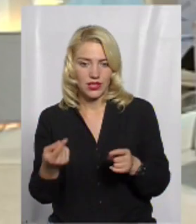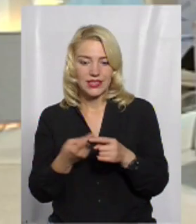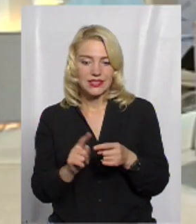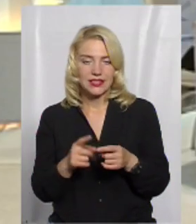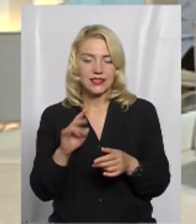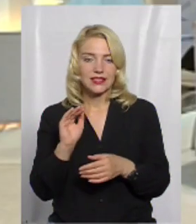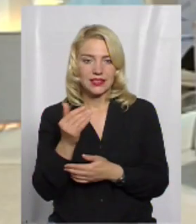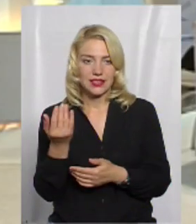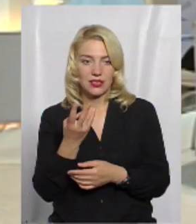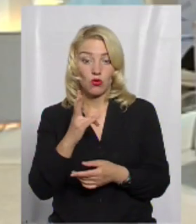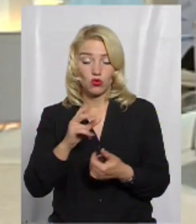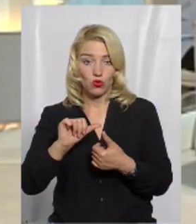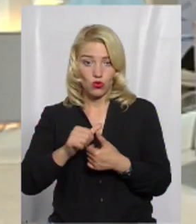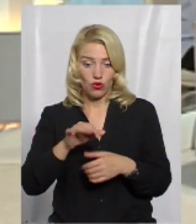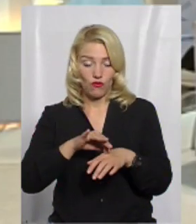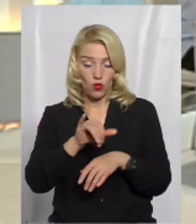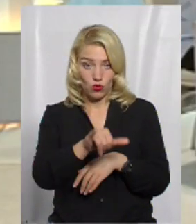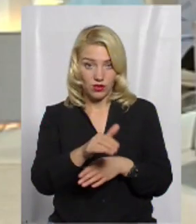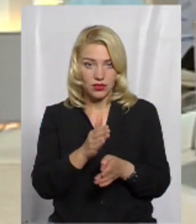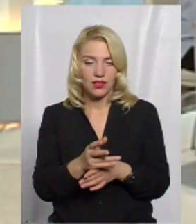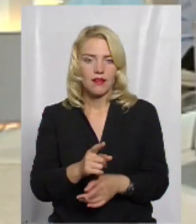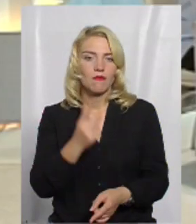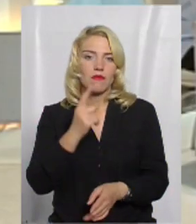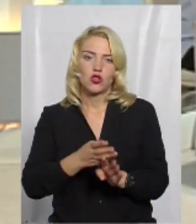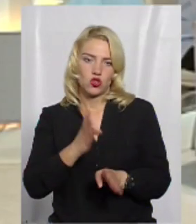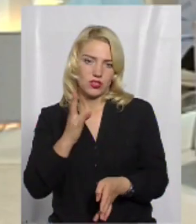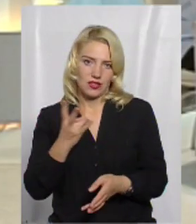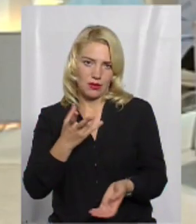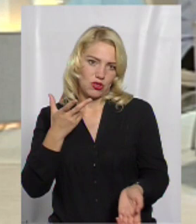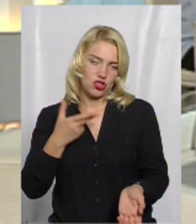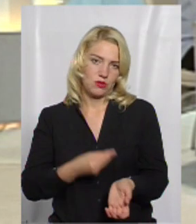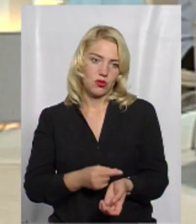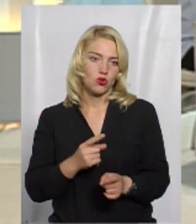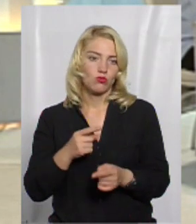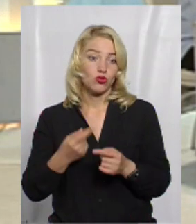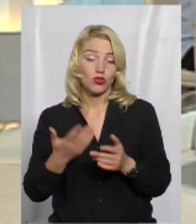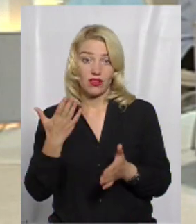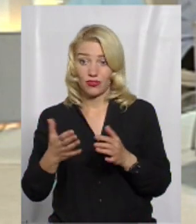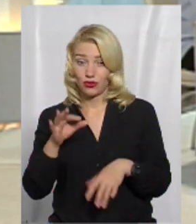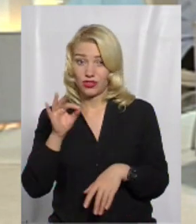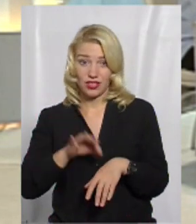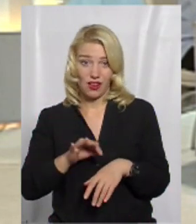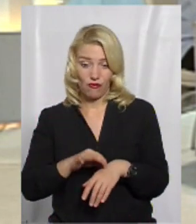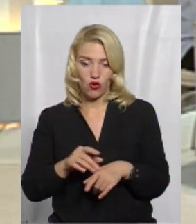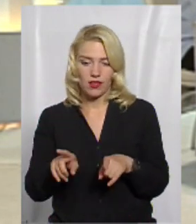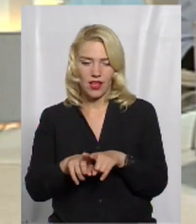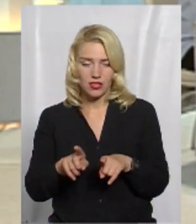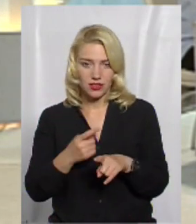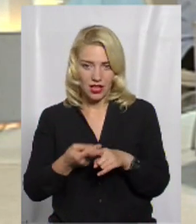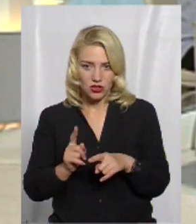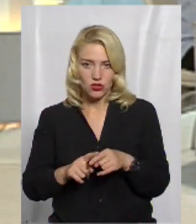є дитина, яка має хронічні хвороби, вона в першу чергу має щепитись, тому що вона, якщо захворіє, вона цю